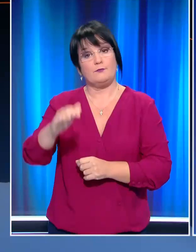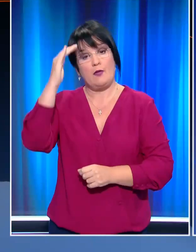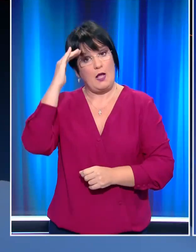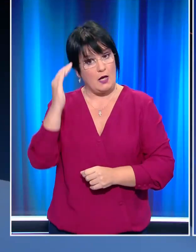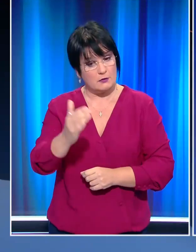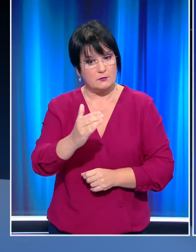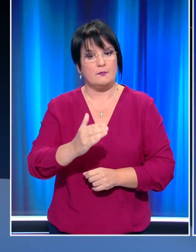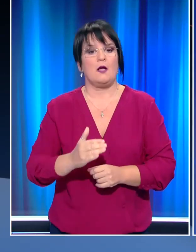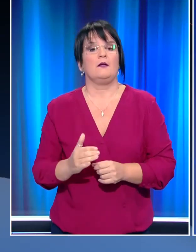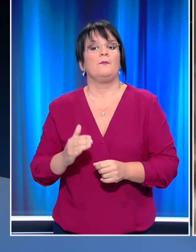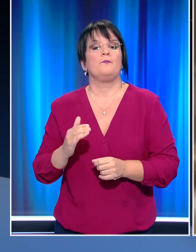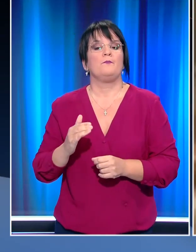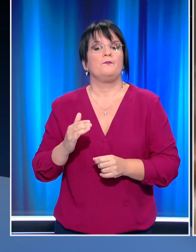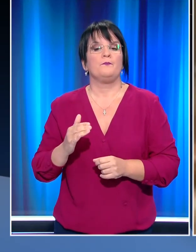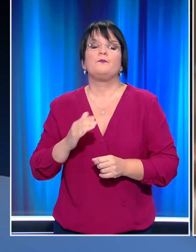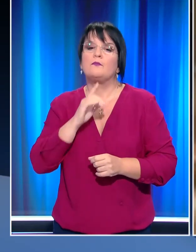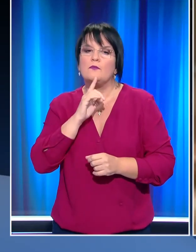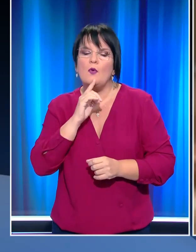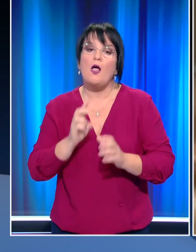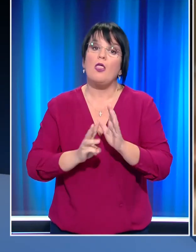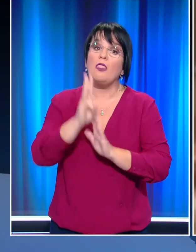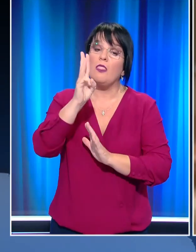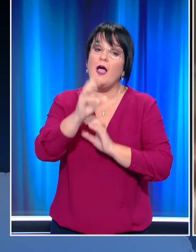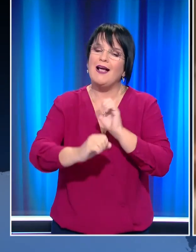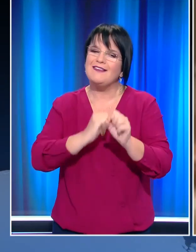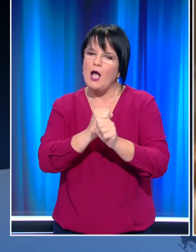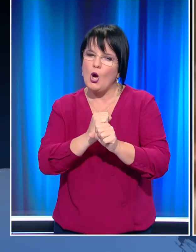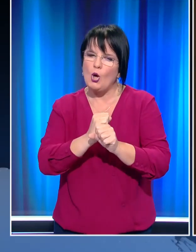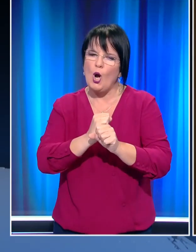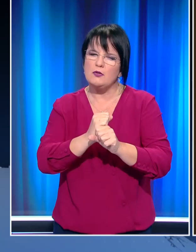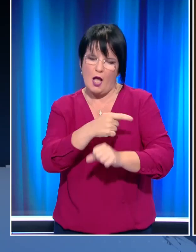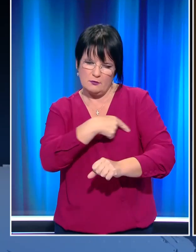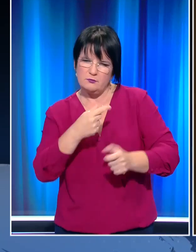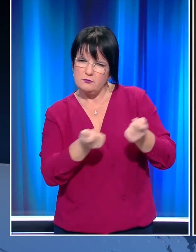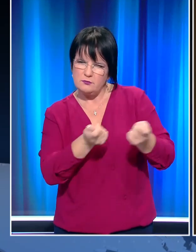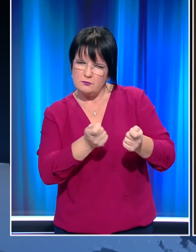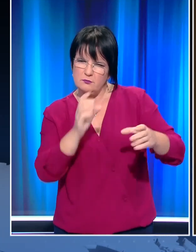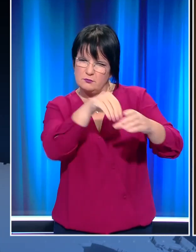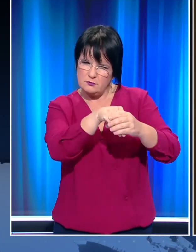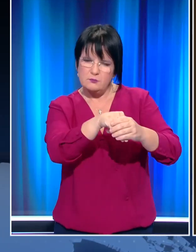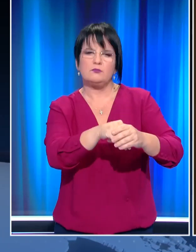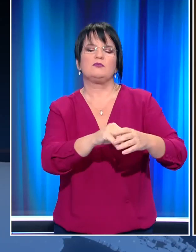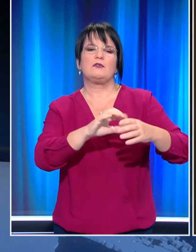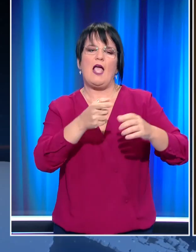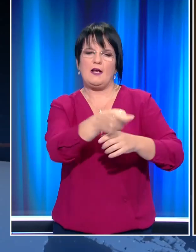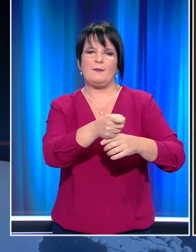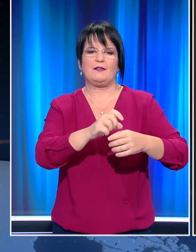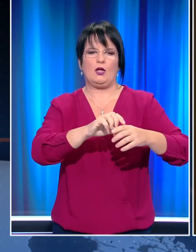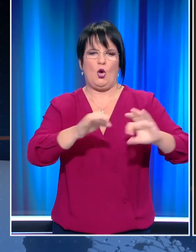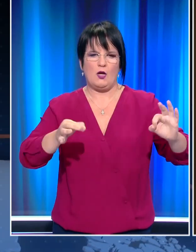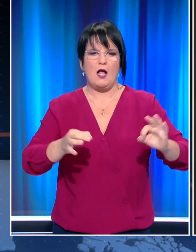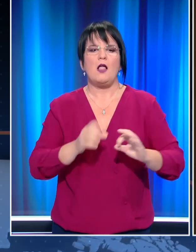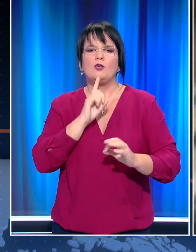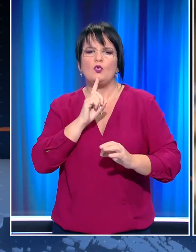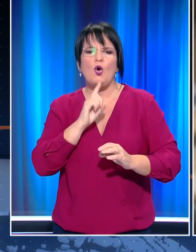Αυστηρές υπηνές, 13 χρόνια για το Διευθυντήριο, με κάποιες μικρές διακοιμάνσες, 13 χρόνια και 3